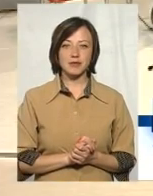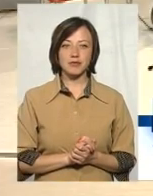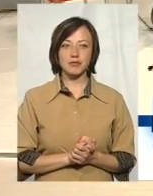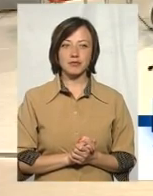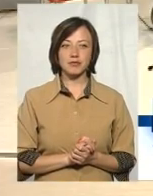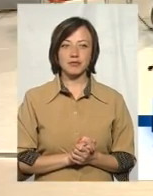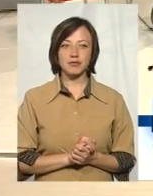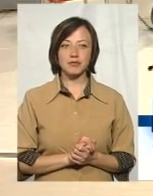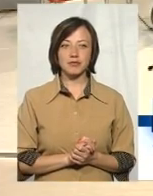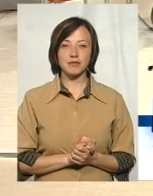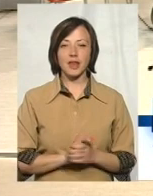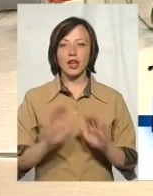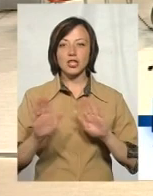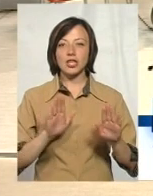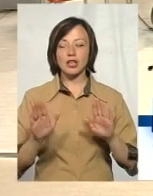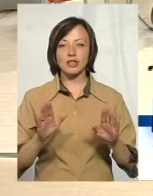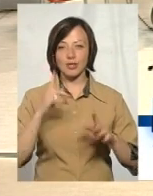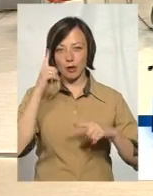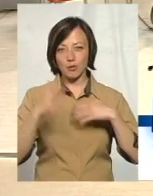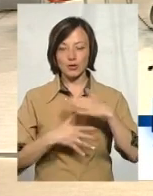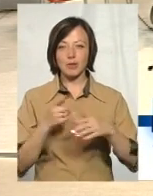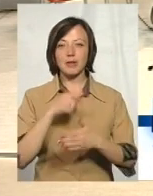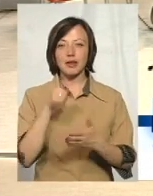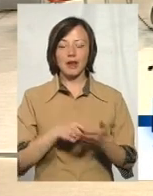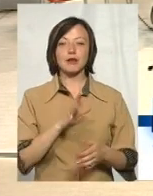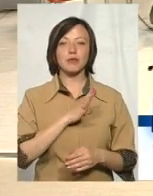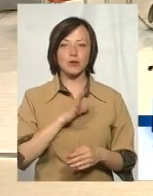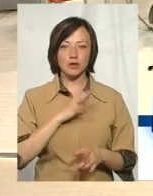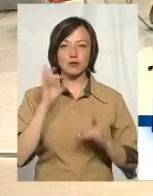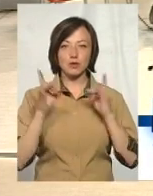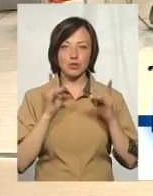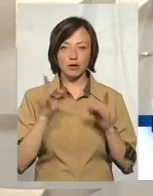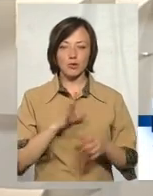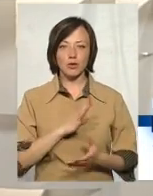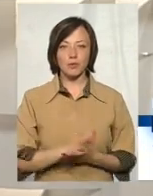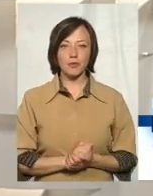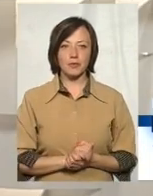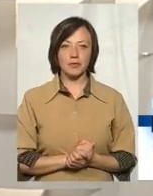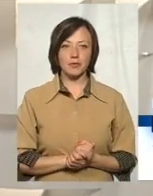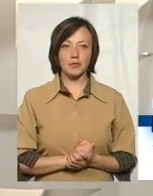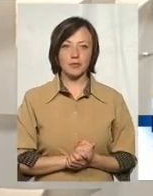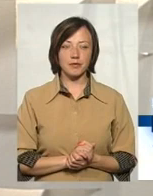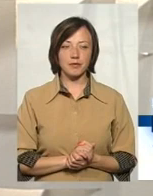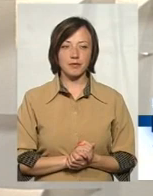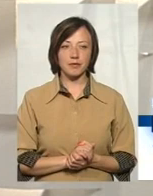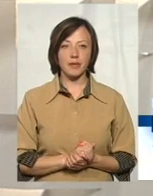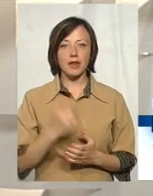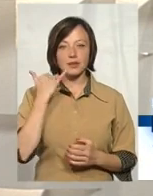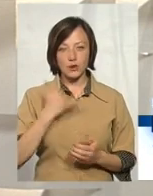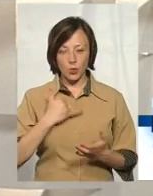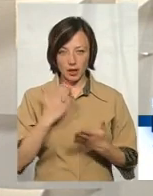Це вже наші режисери щось напутали, зазвучало. Алло, у нас є дзвінок?